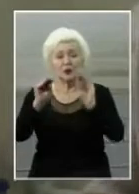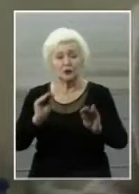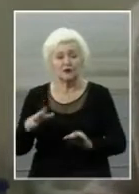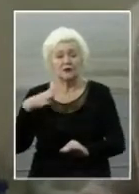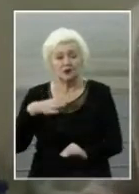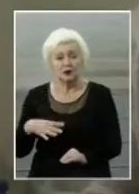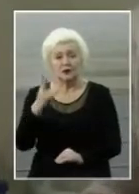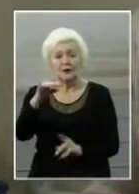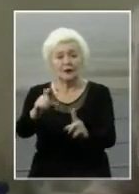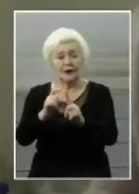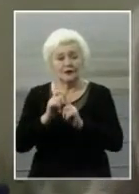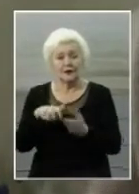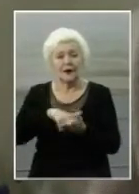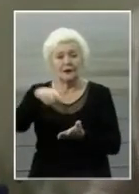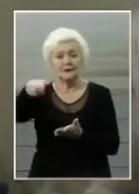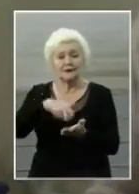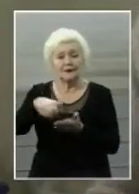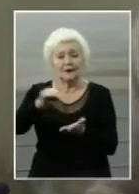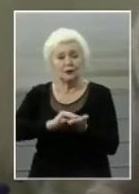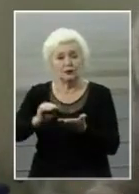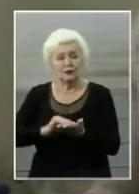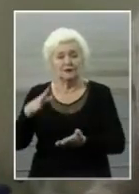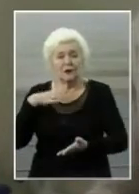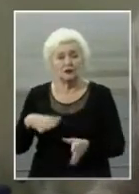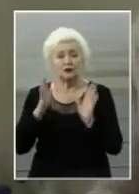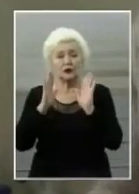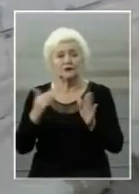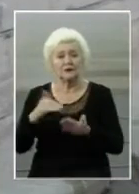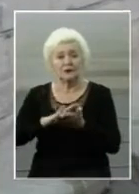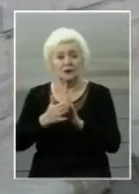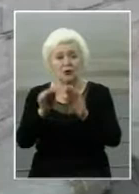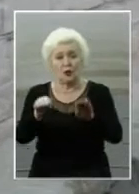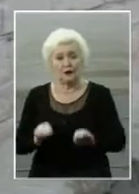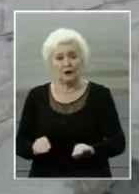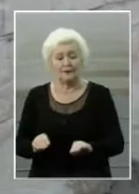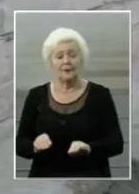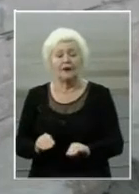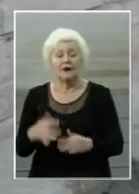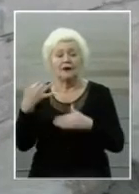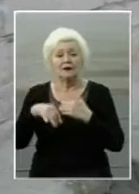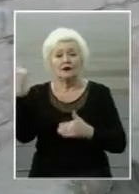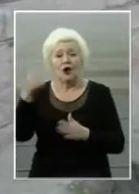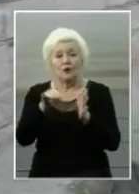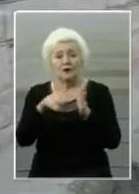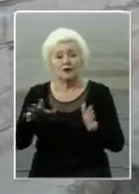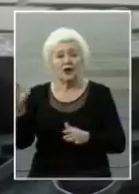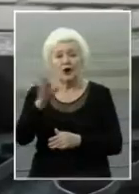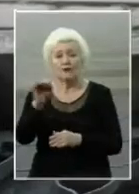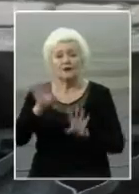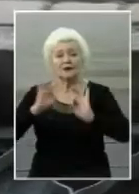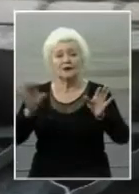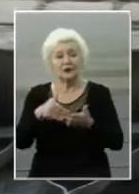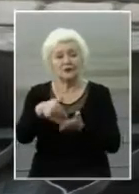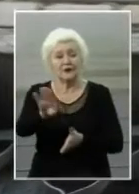чекаємо на відповість. Листи написані, очікуємо тільки договори. У «Херсонобленерго» офіційних коментарів